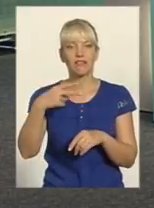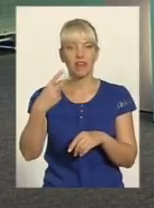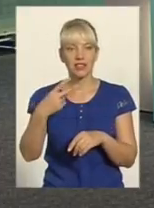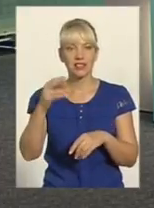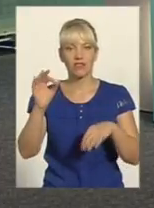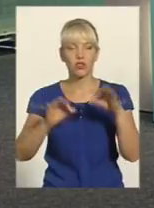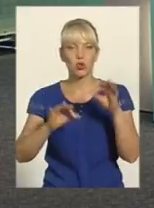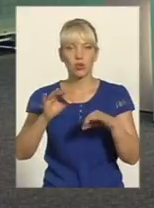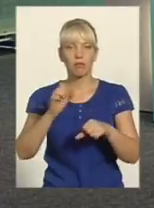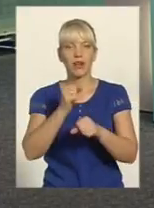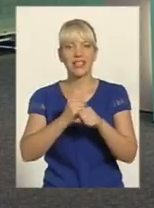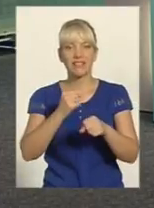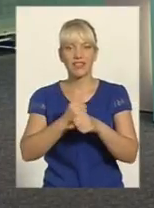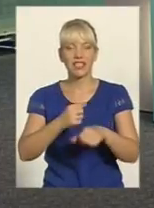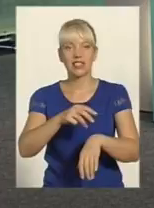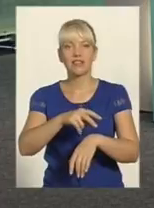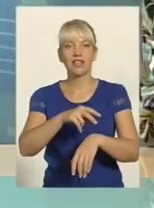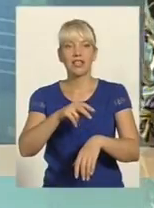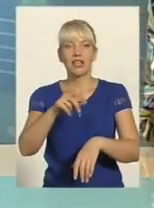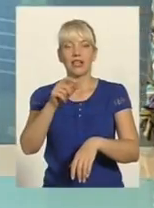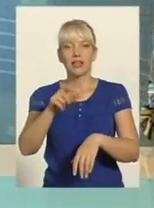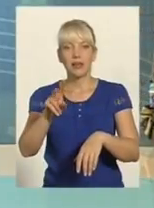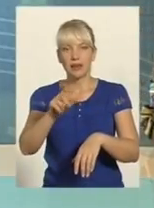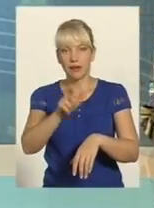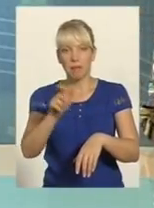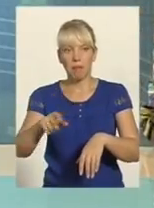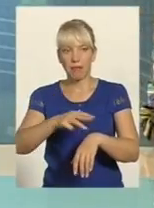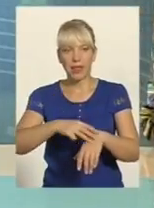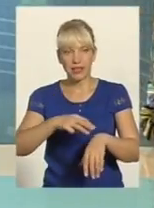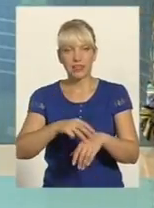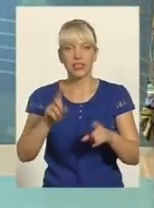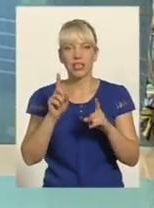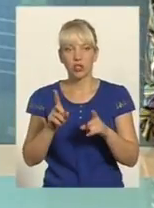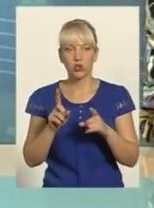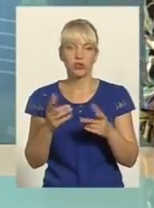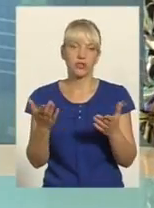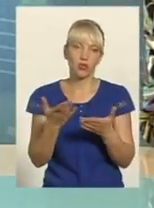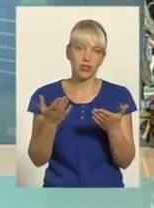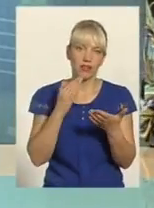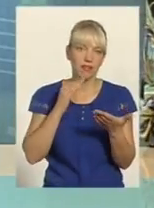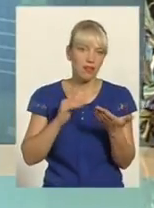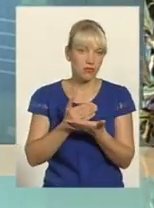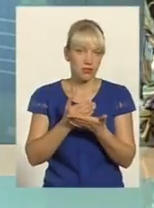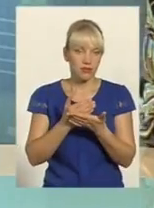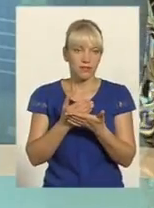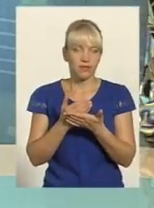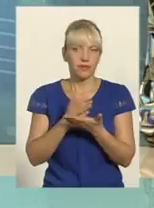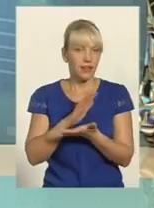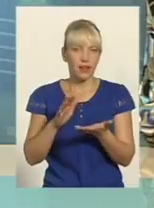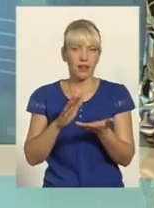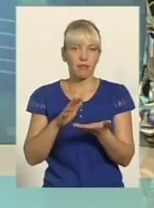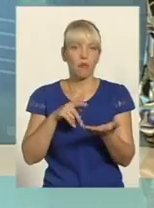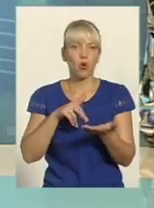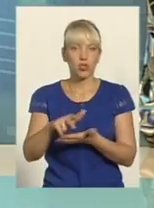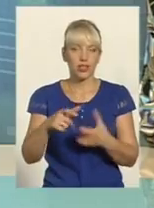% тих працівників міліції Які з своїх певних якостей не пройшли ту переатестацію